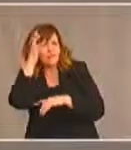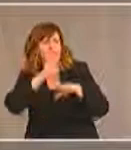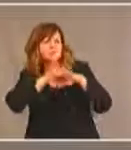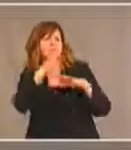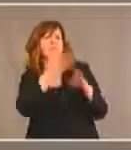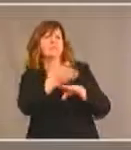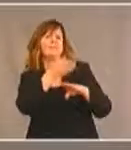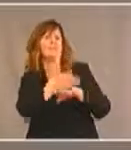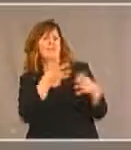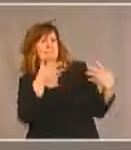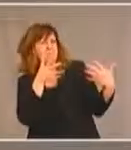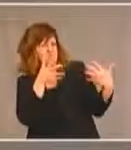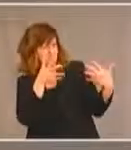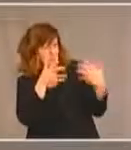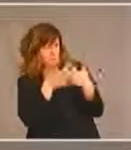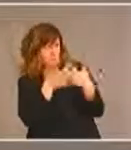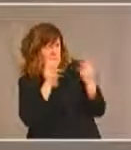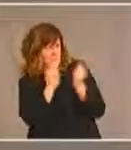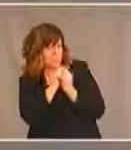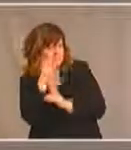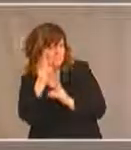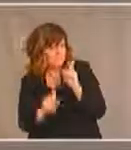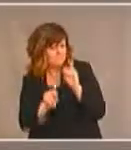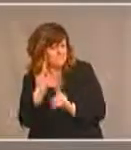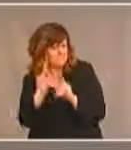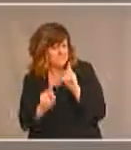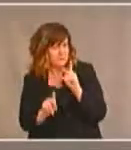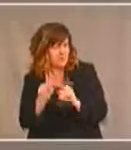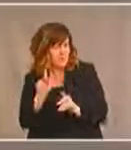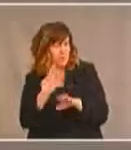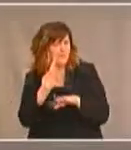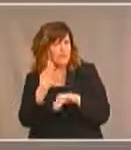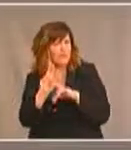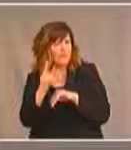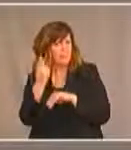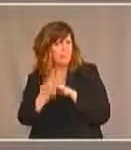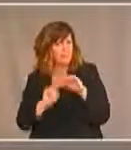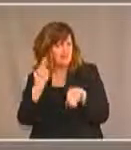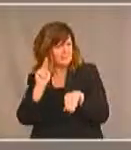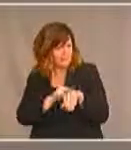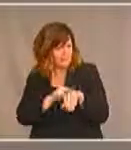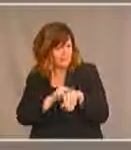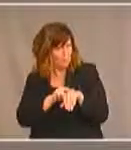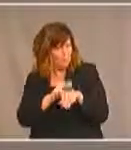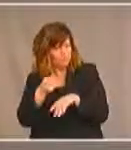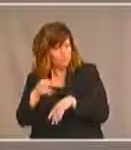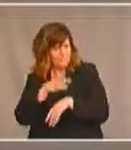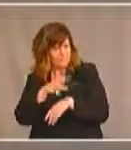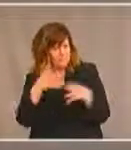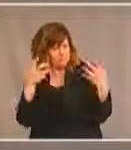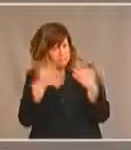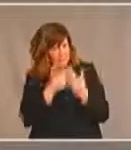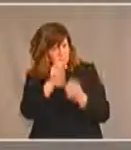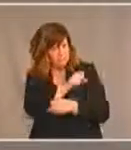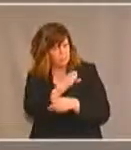convient aux personnes des nations, des premières nations qui ont des handicaps. Est-ce